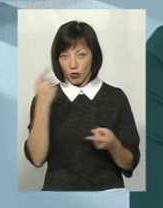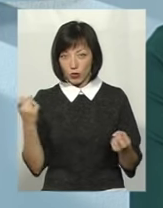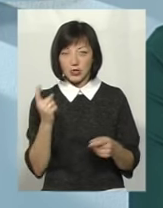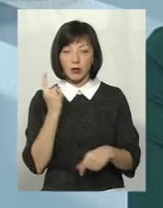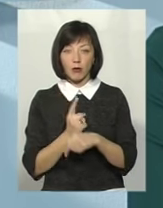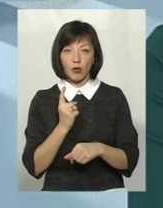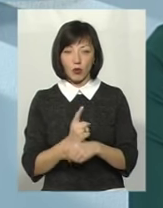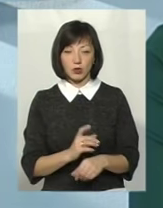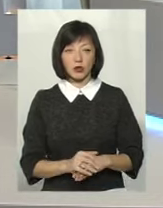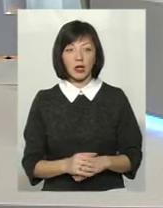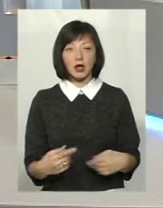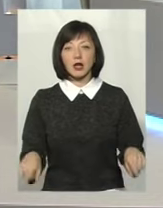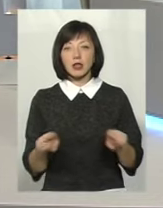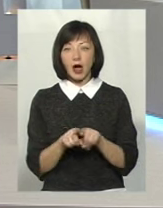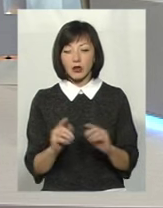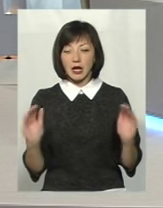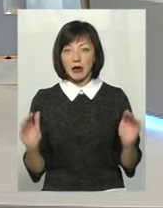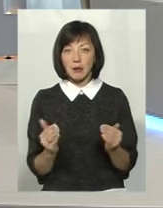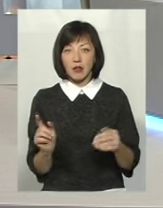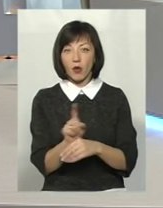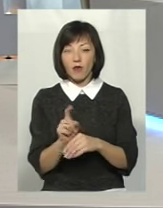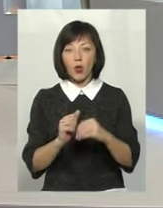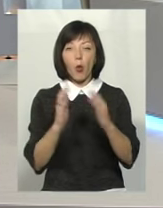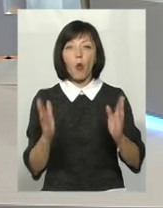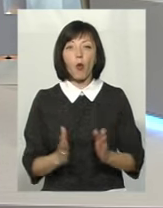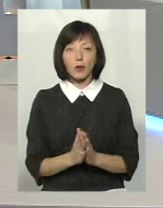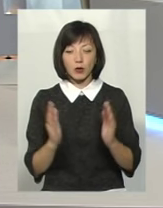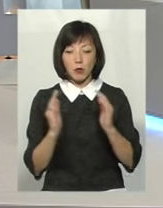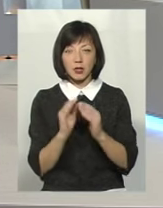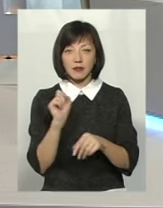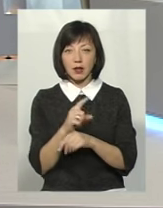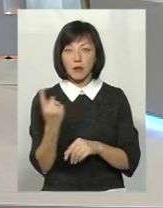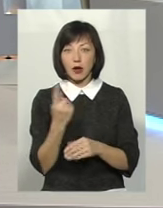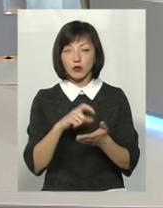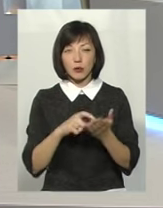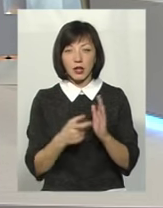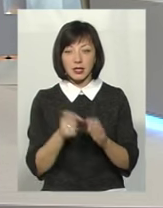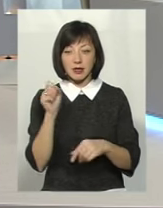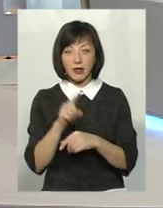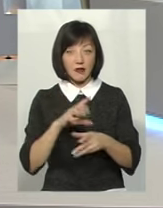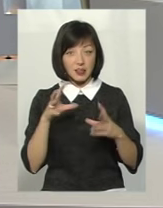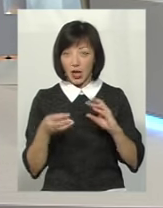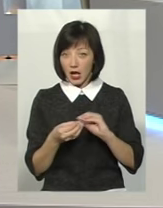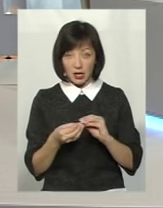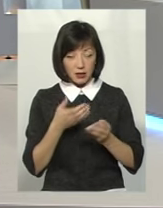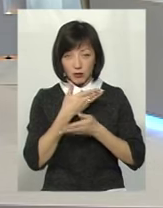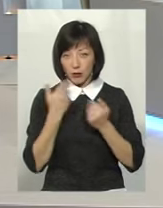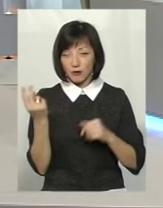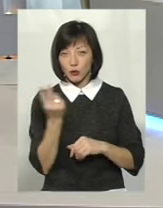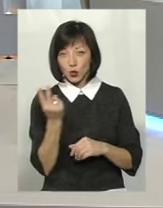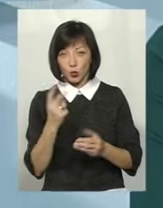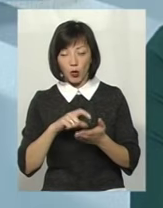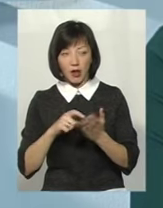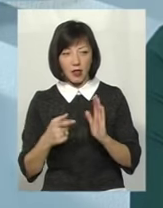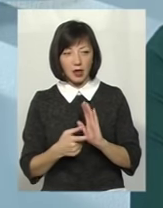заборонено. Також лімітовано обсяг домашніх завдань. Тобто, якщо в першому класі ці завдання взагалі не задаються, то в другому